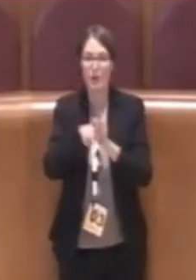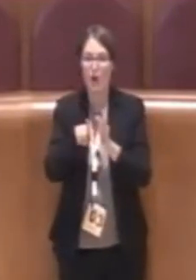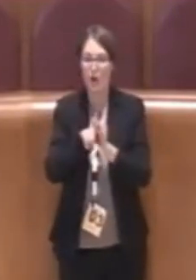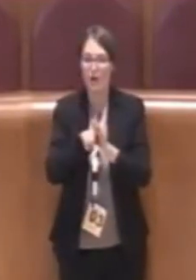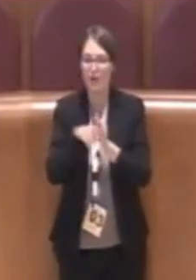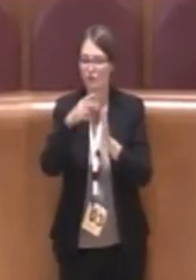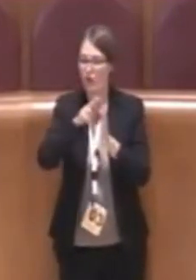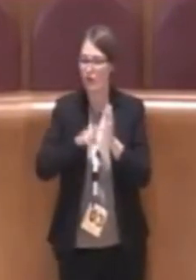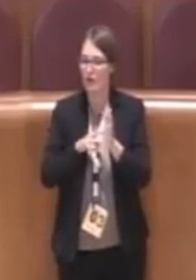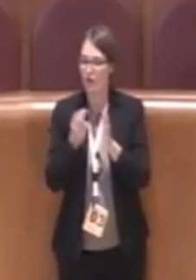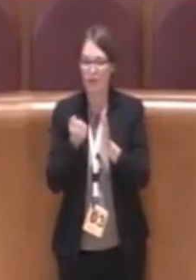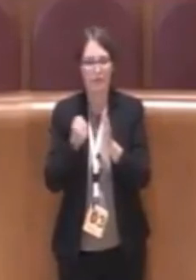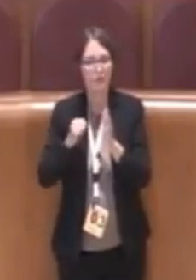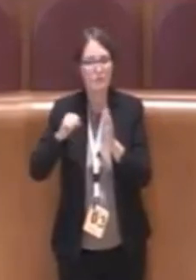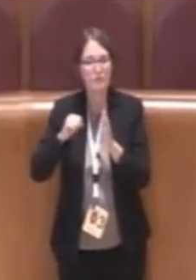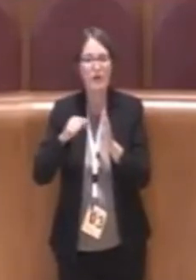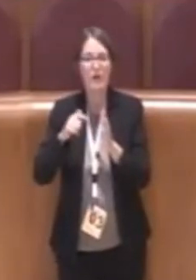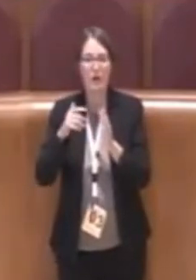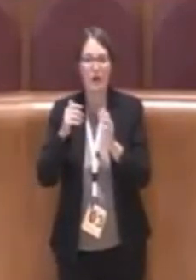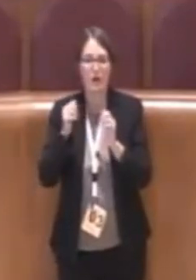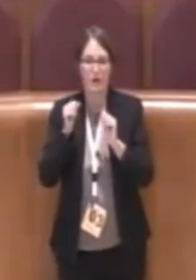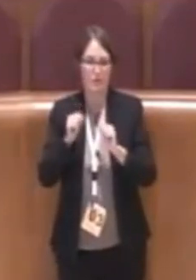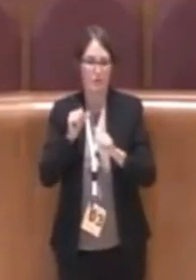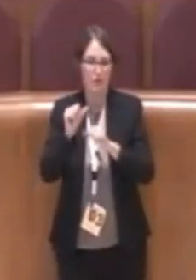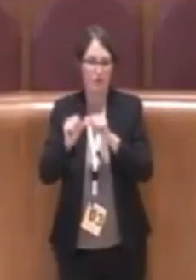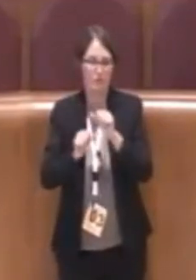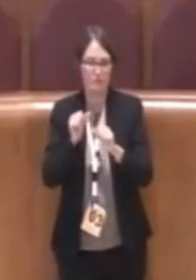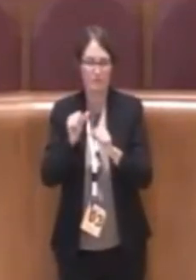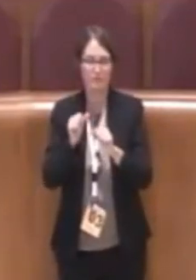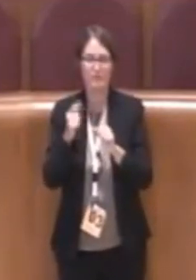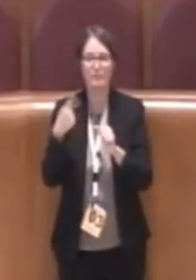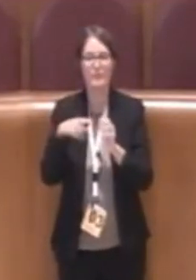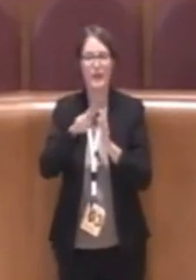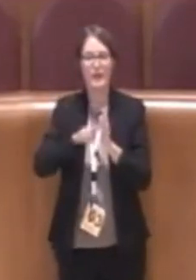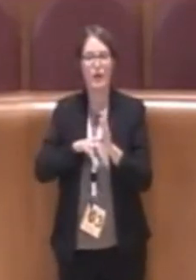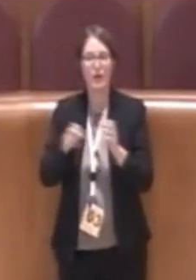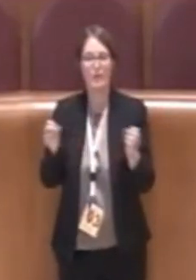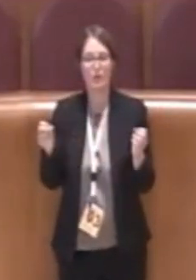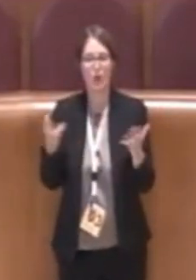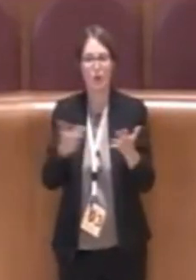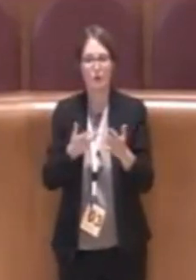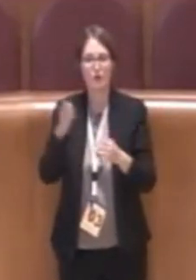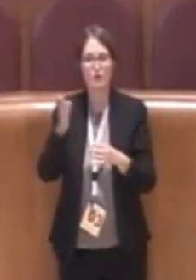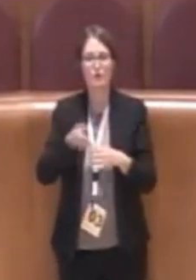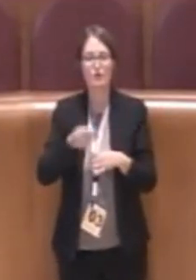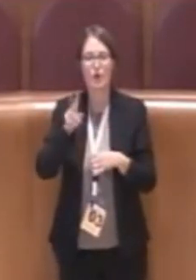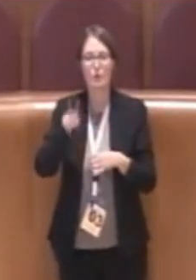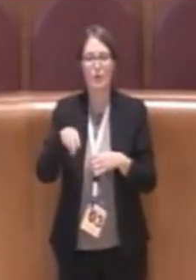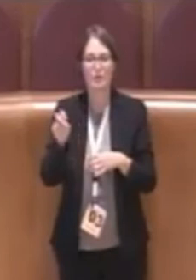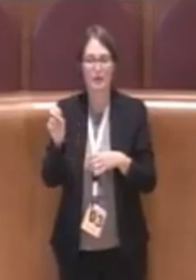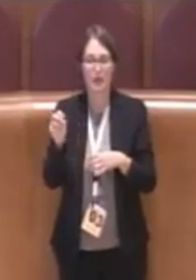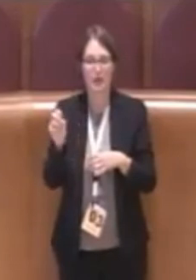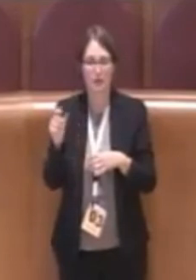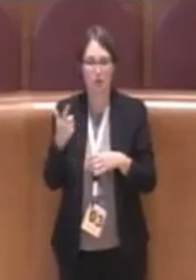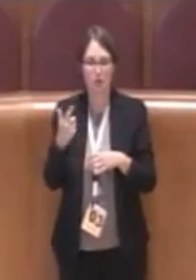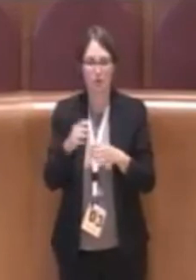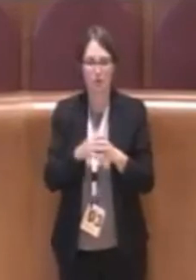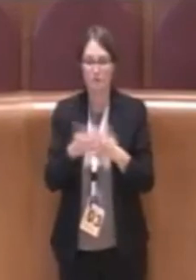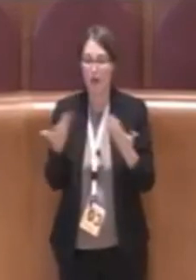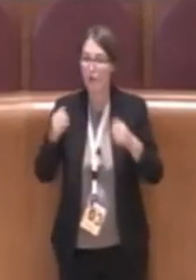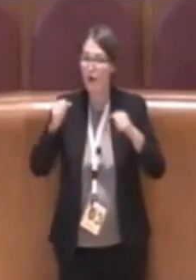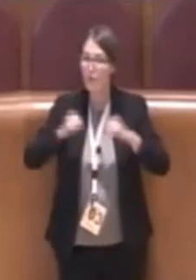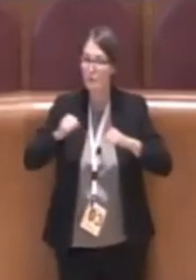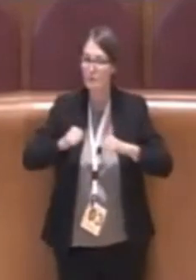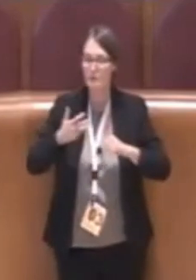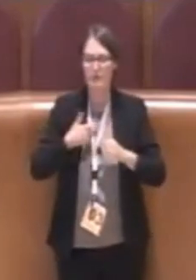regolamento regionale che è appunto il 18 del 2012. Quindi le possibilità sono molte. L'amministrazione deve